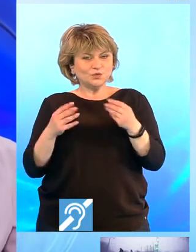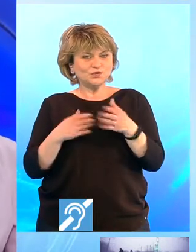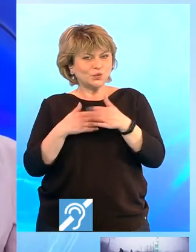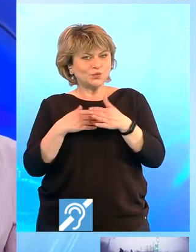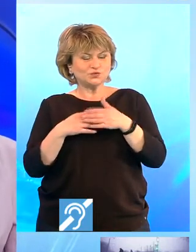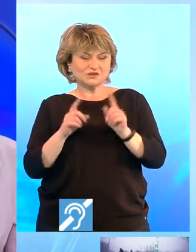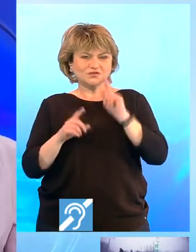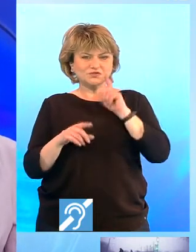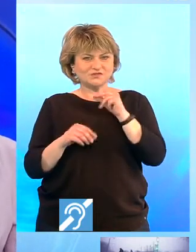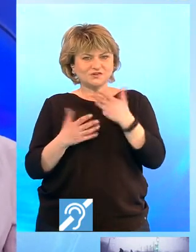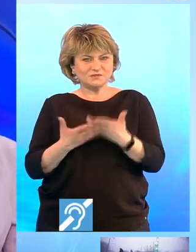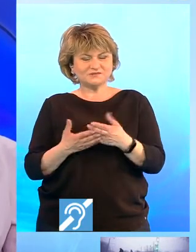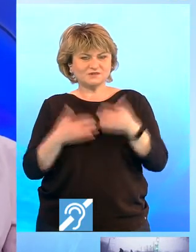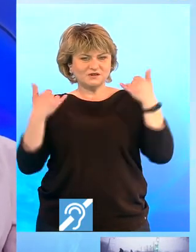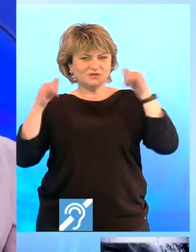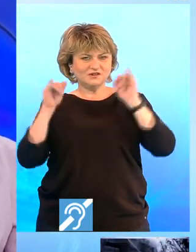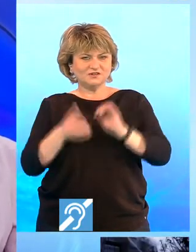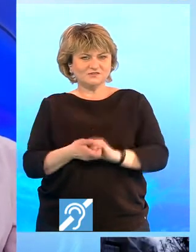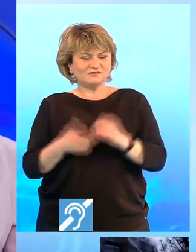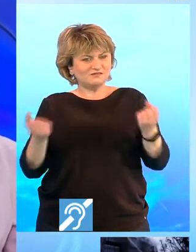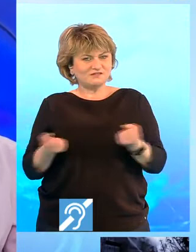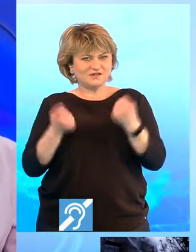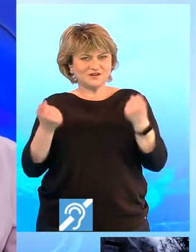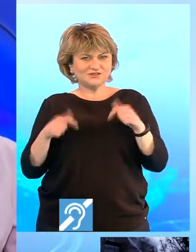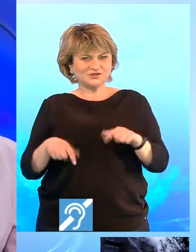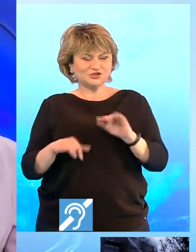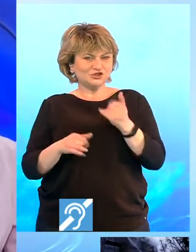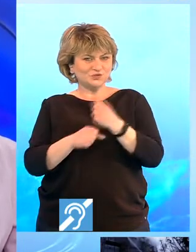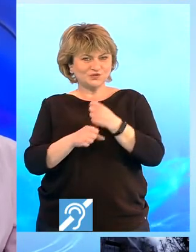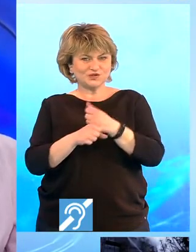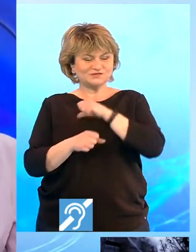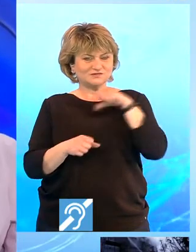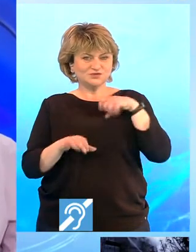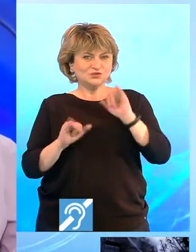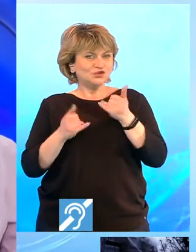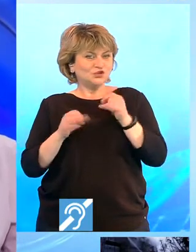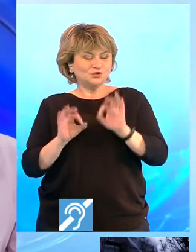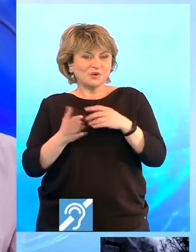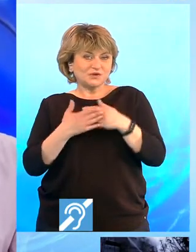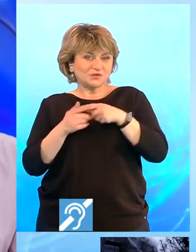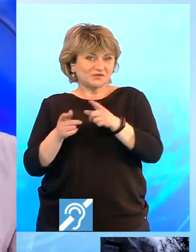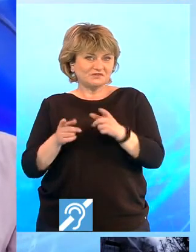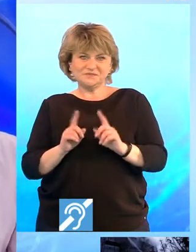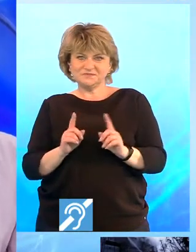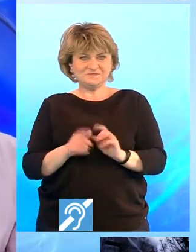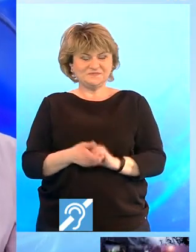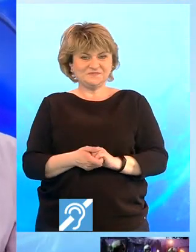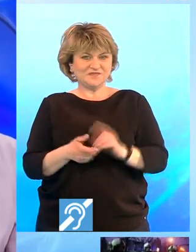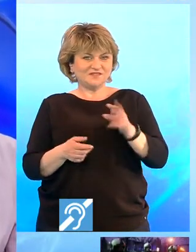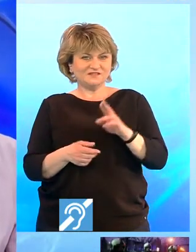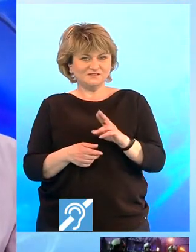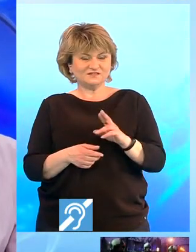vorbească. Capricornii hărnicuți astăzi nu lucrează singuri și nu doar pentru ei, dar